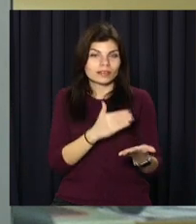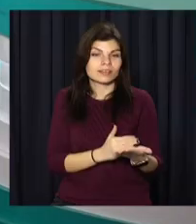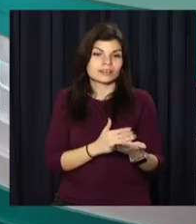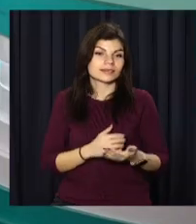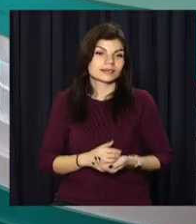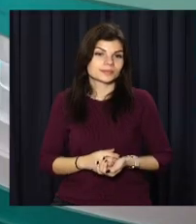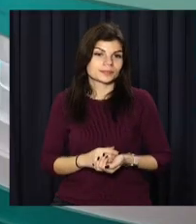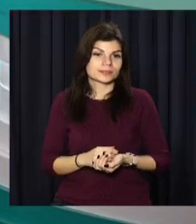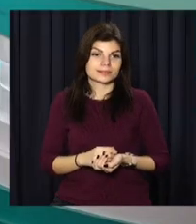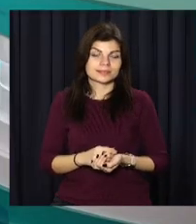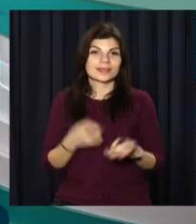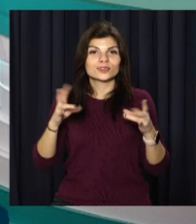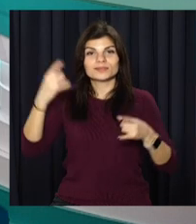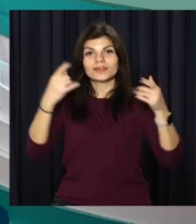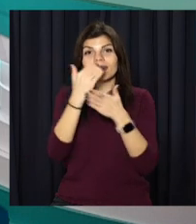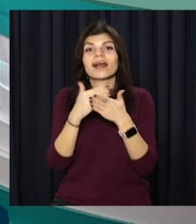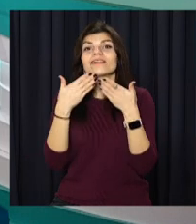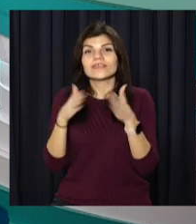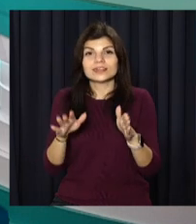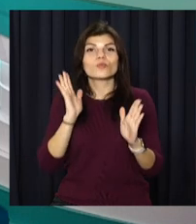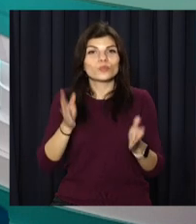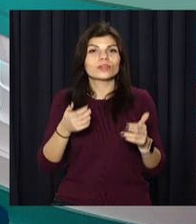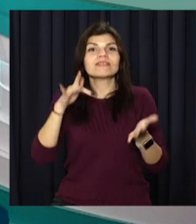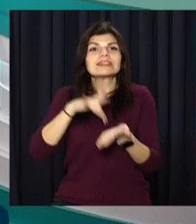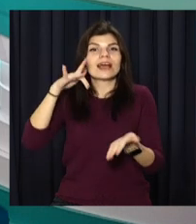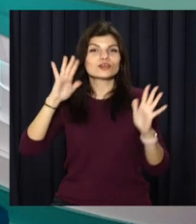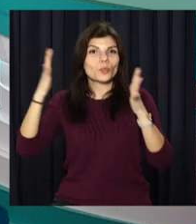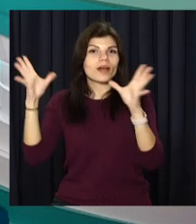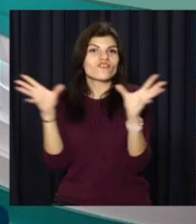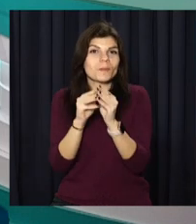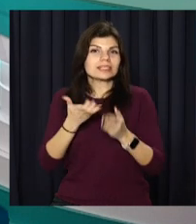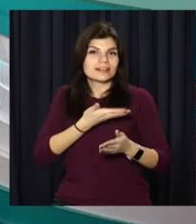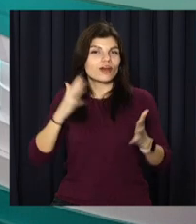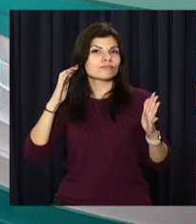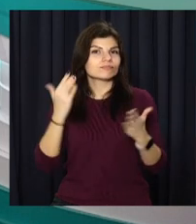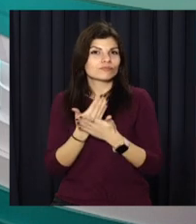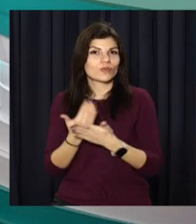-каналі. Залишайтесь відкритими, будьте у центрі подій разом з нами.